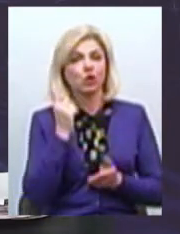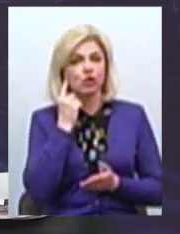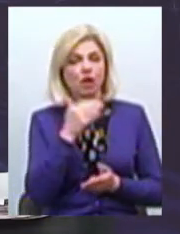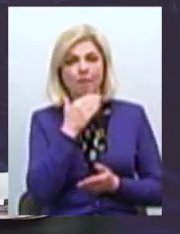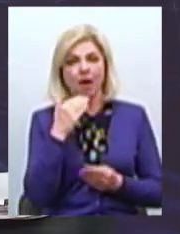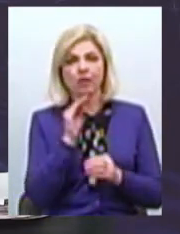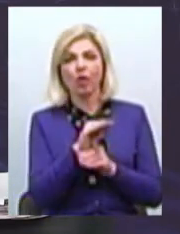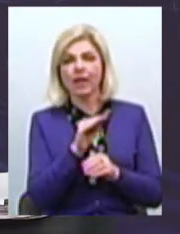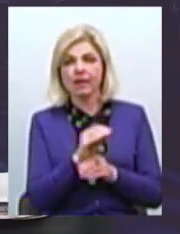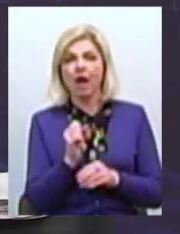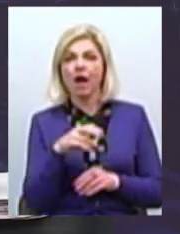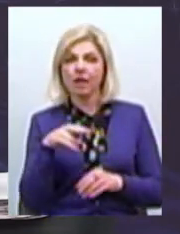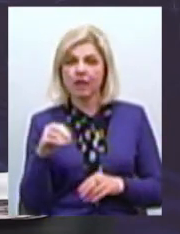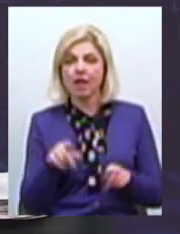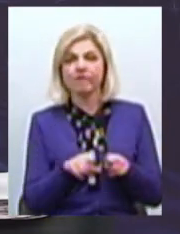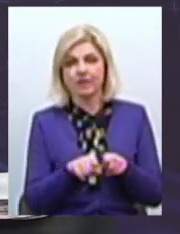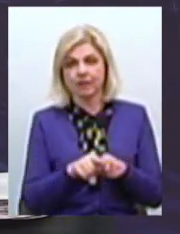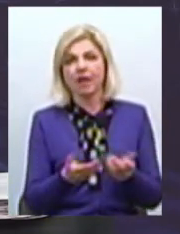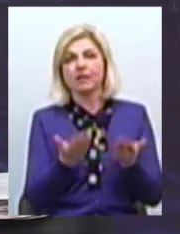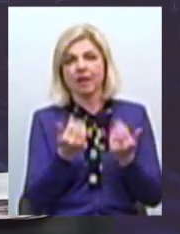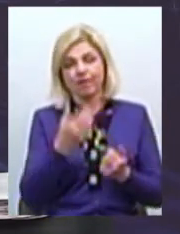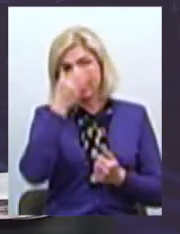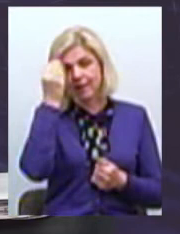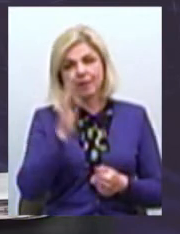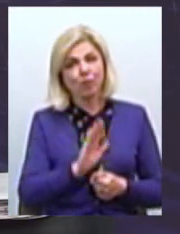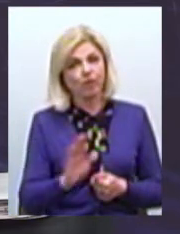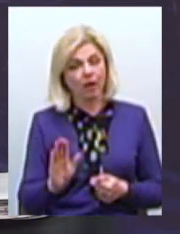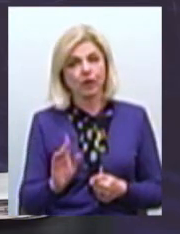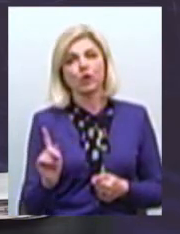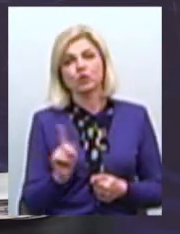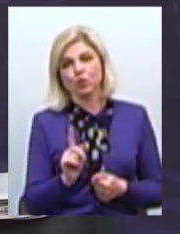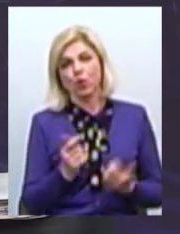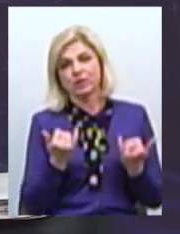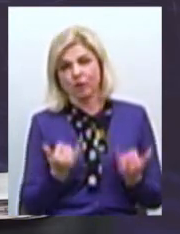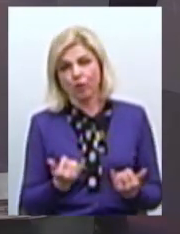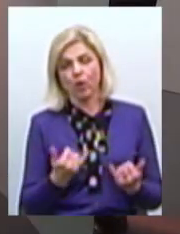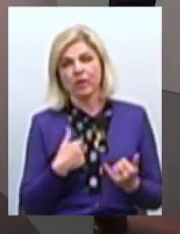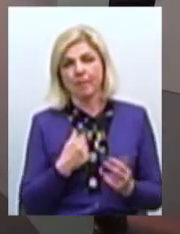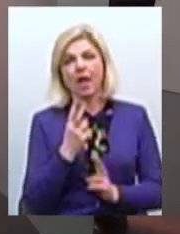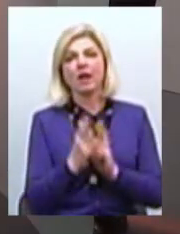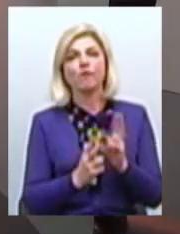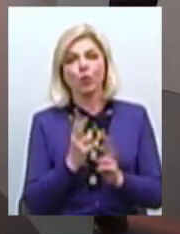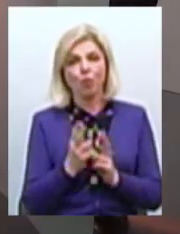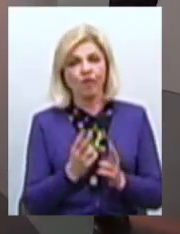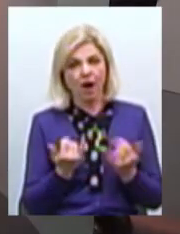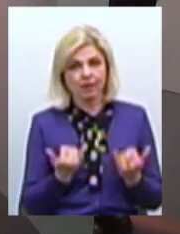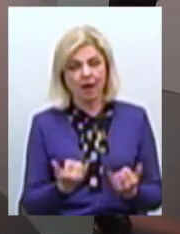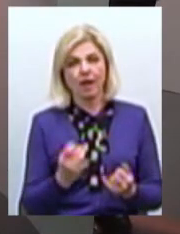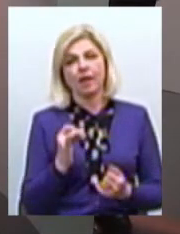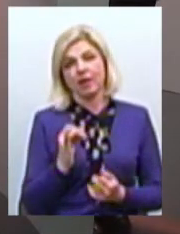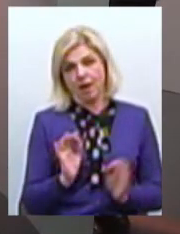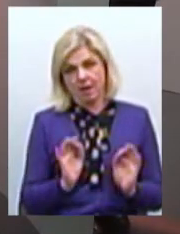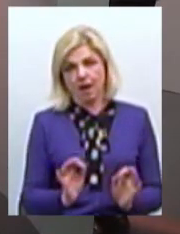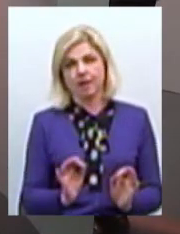критики Але все ж таки давайте не забувати, що ми сьогодні в стадії реформування І якраз